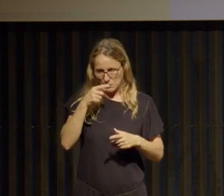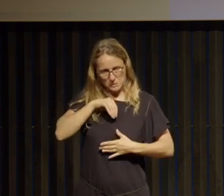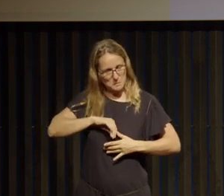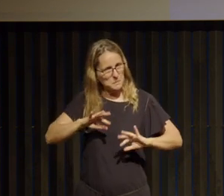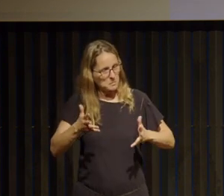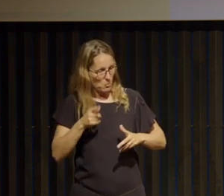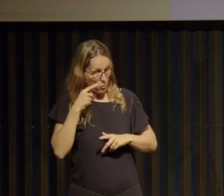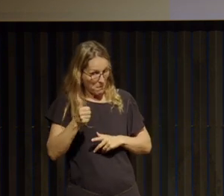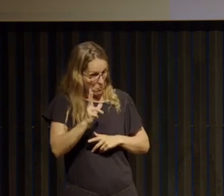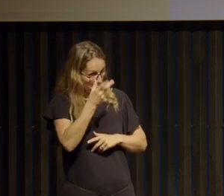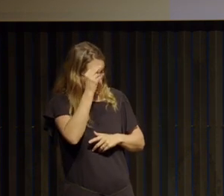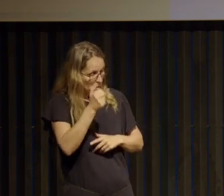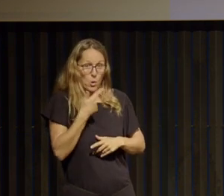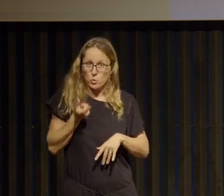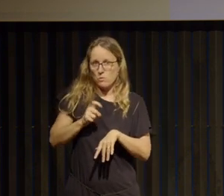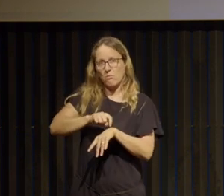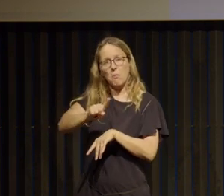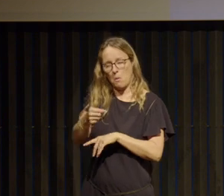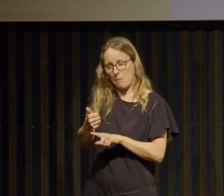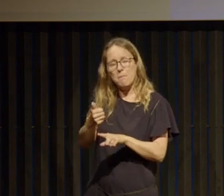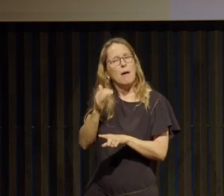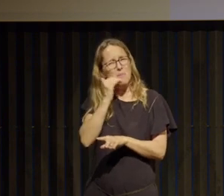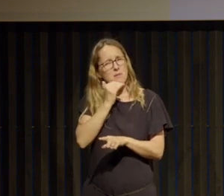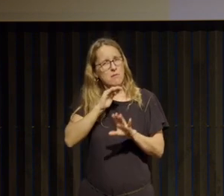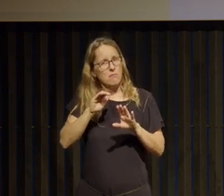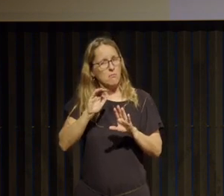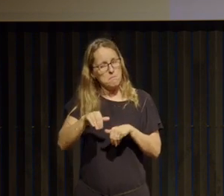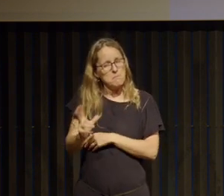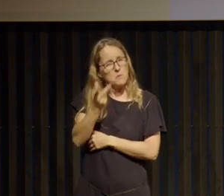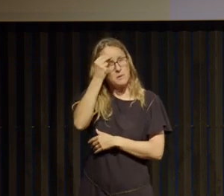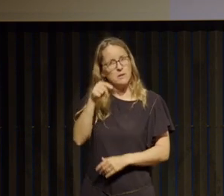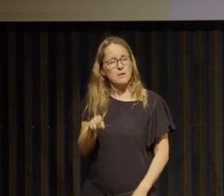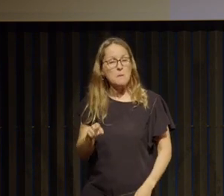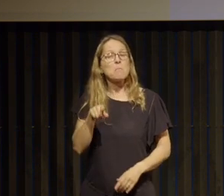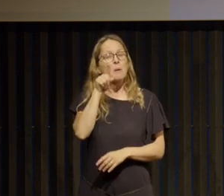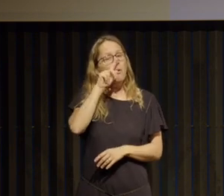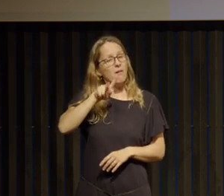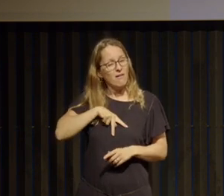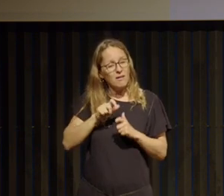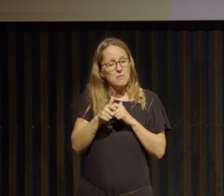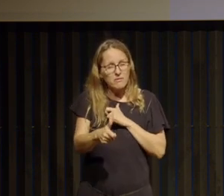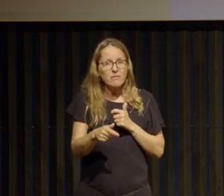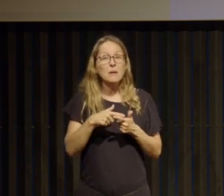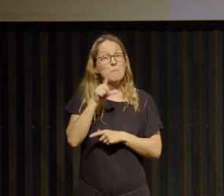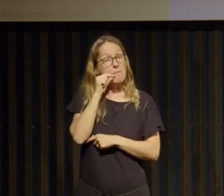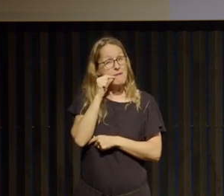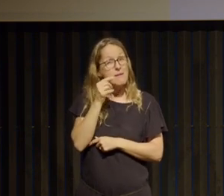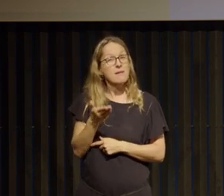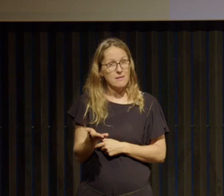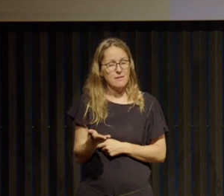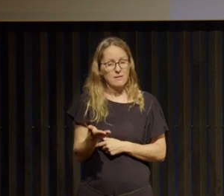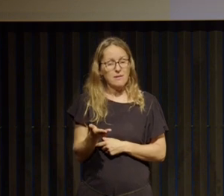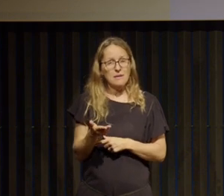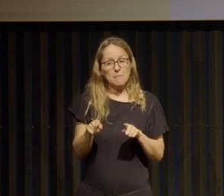pas tout de suite mais assez rapidement quand même d'abord ma mère et puis ensuite ensuite mon père et puis il a aussi